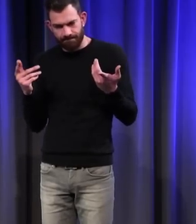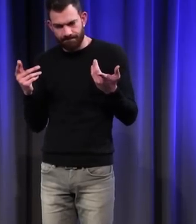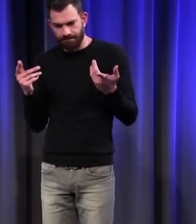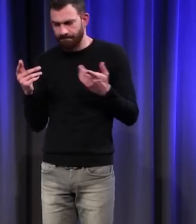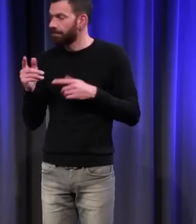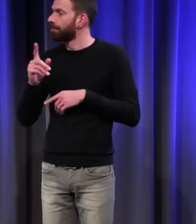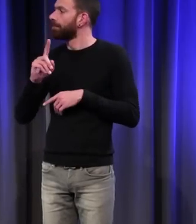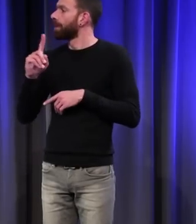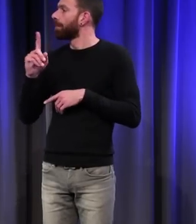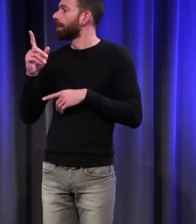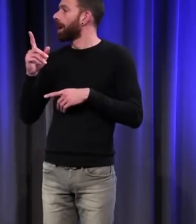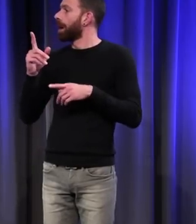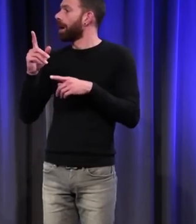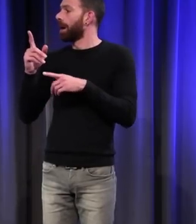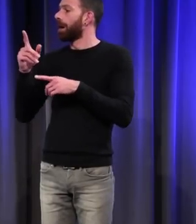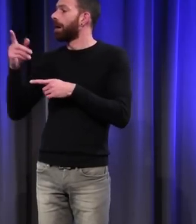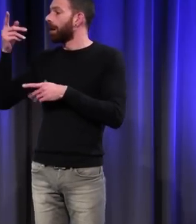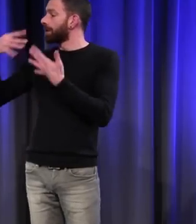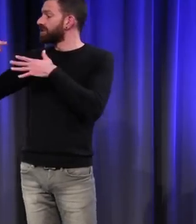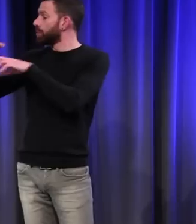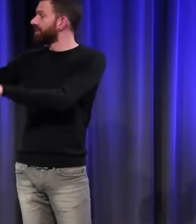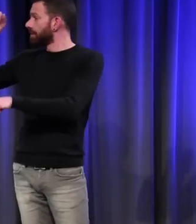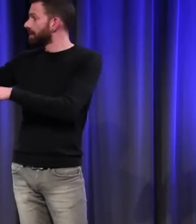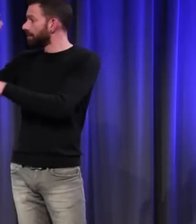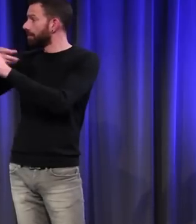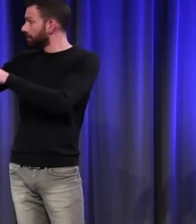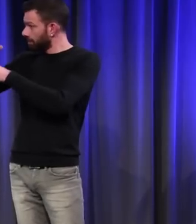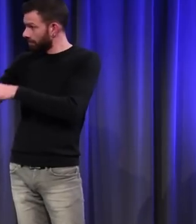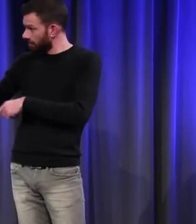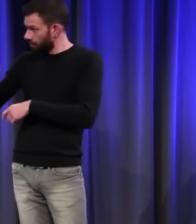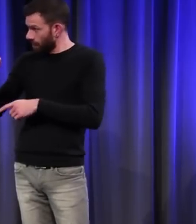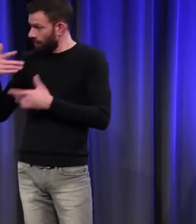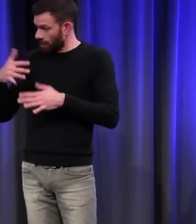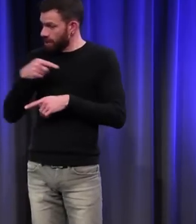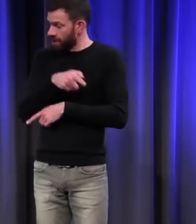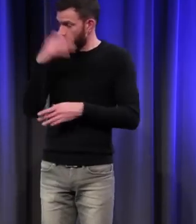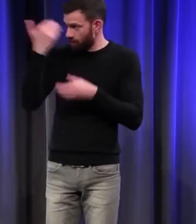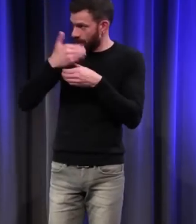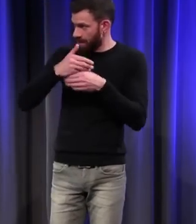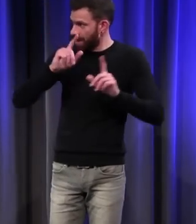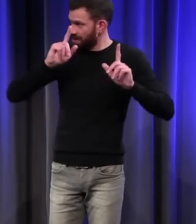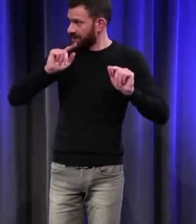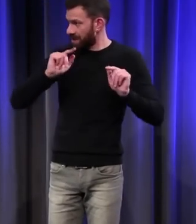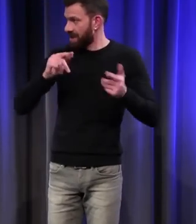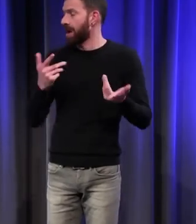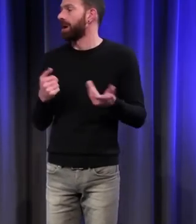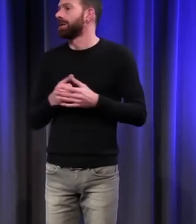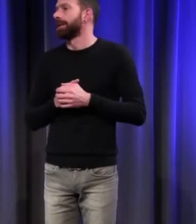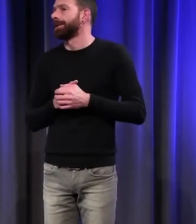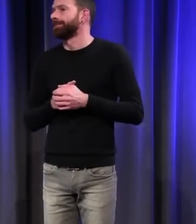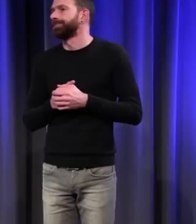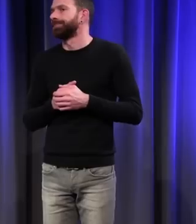une création des philologues du XIXe siècle. Ça existe vraiment. L'expression existe vraiment dans des textes médiévaux.